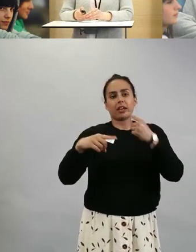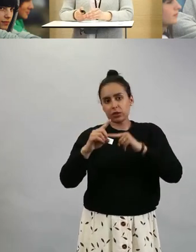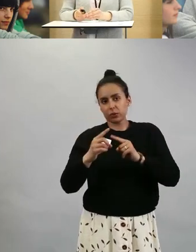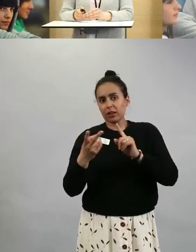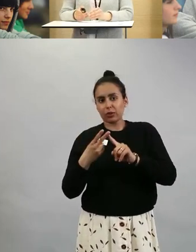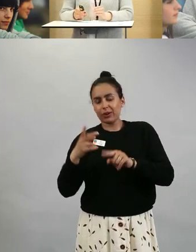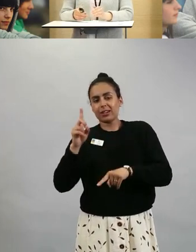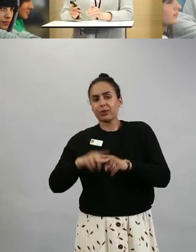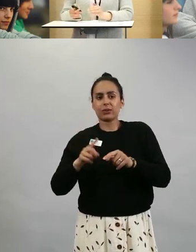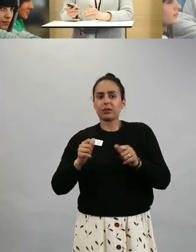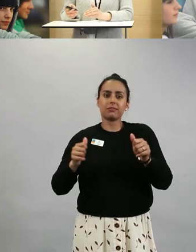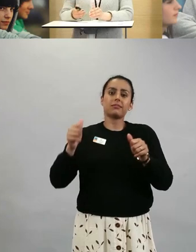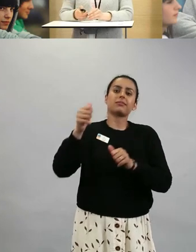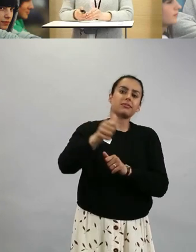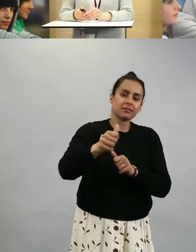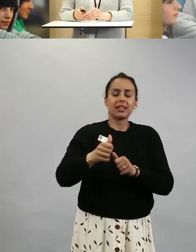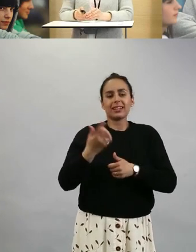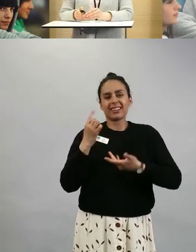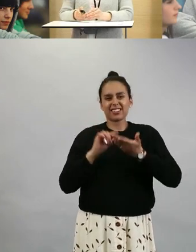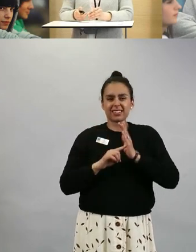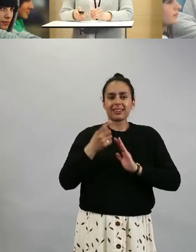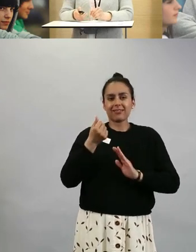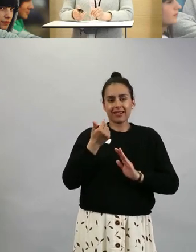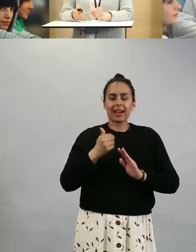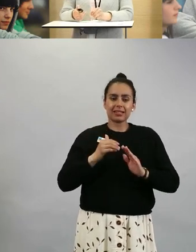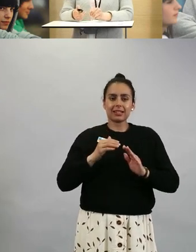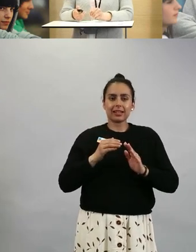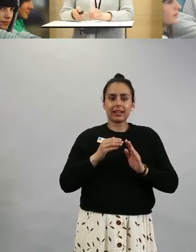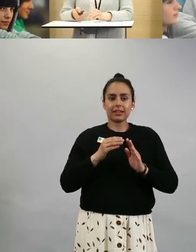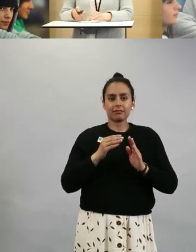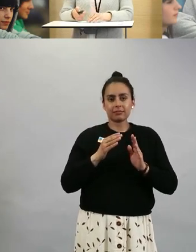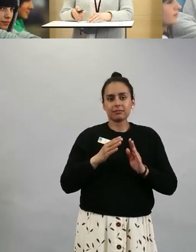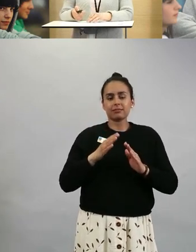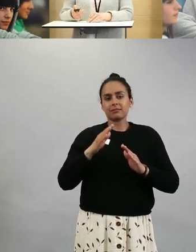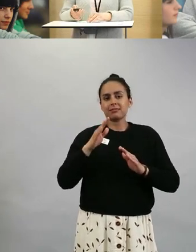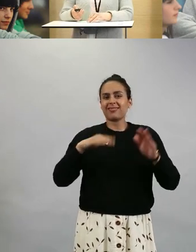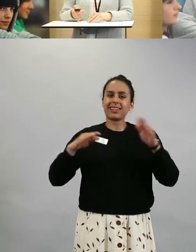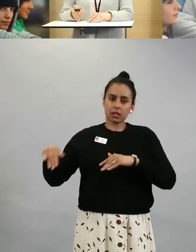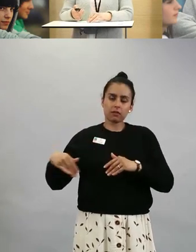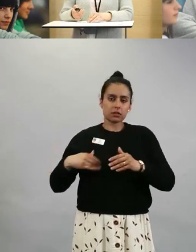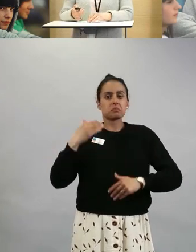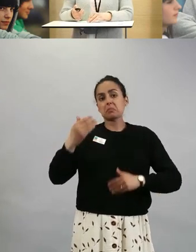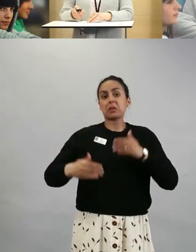ne etenevät vähän pyrähdyksittäin herkästi.